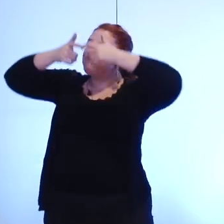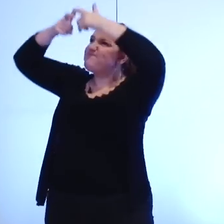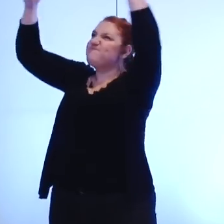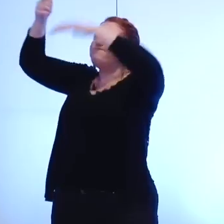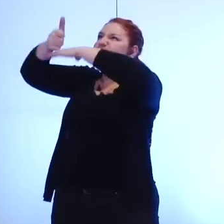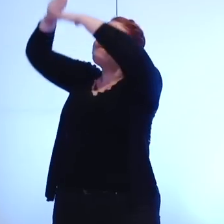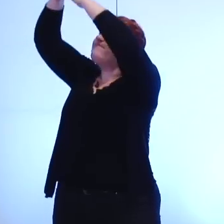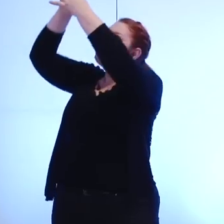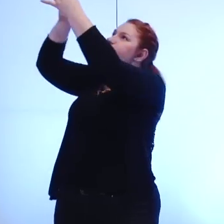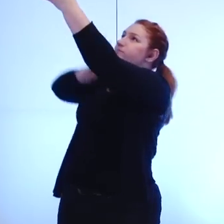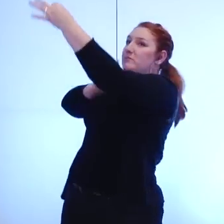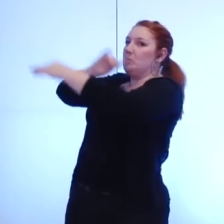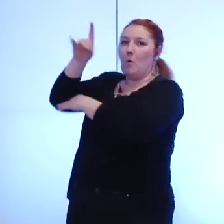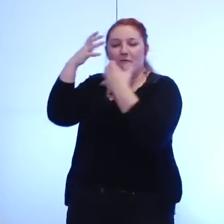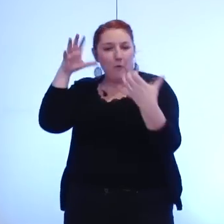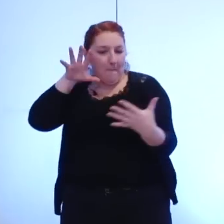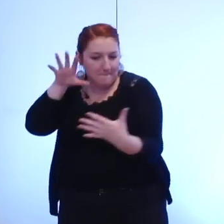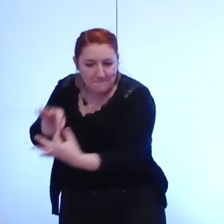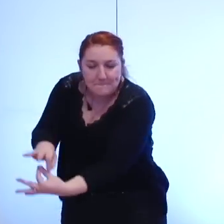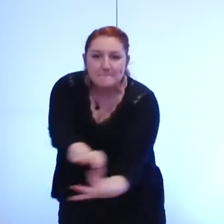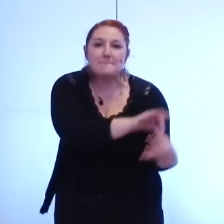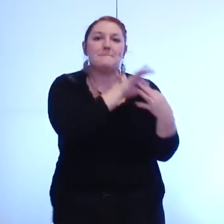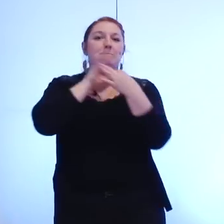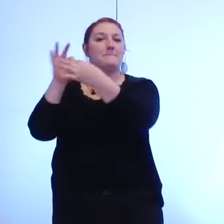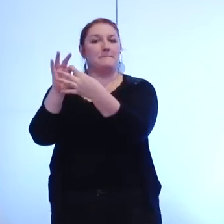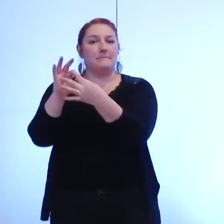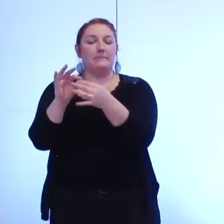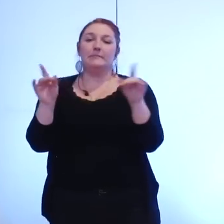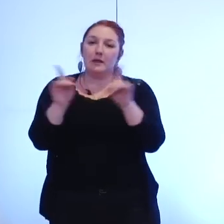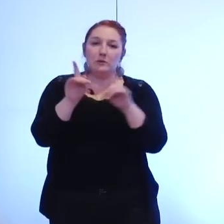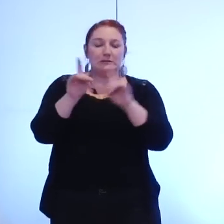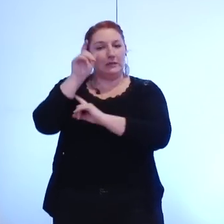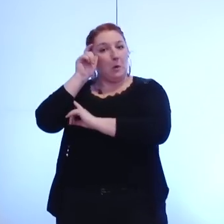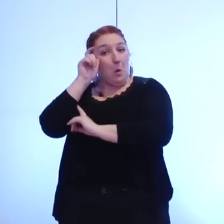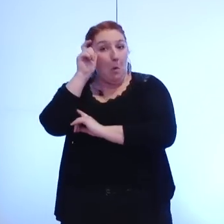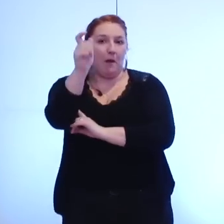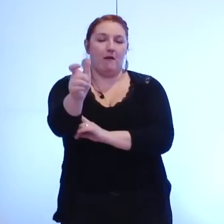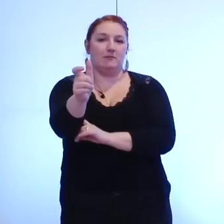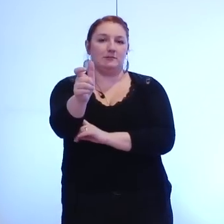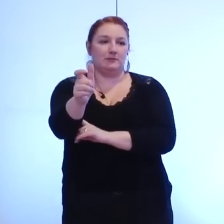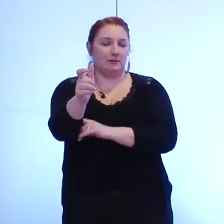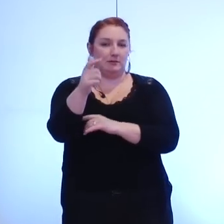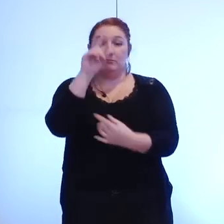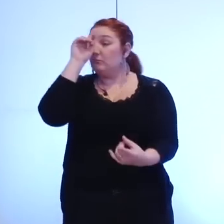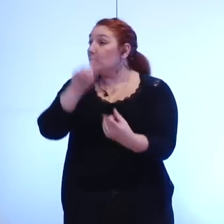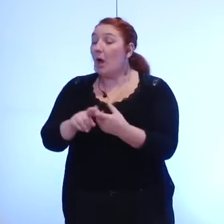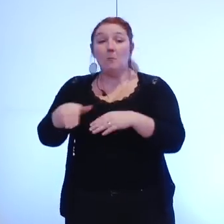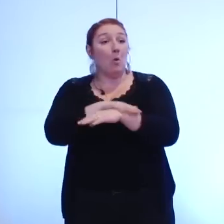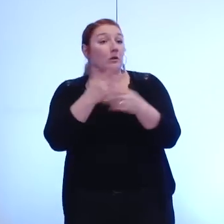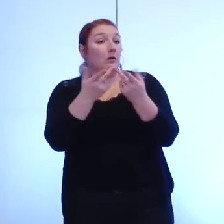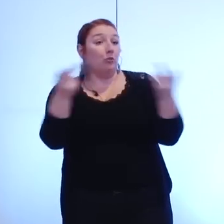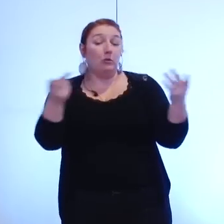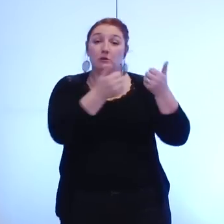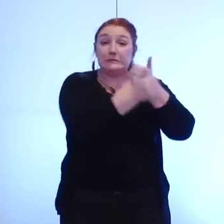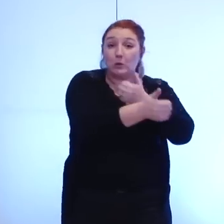et à la fois cette métropole de cohérence sur un certain nombre de champs de politiques publiques qui